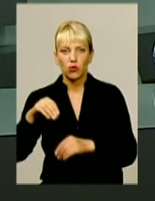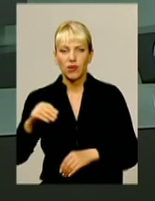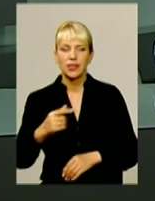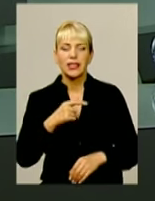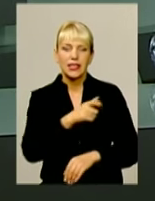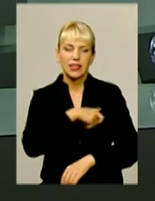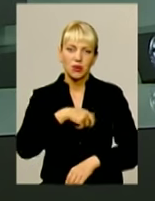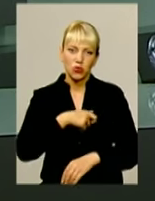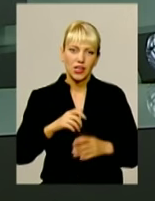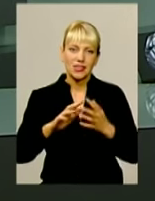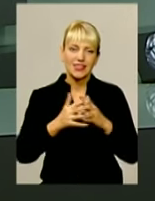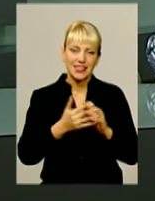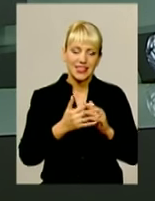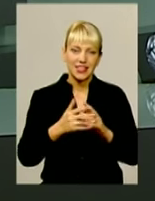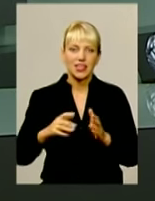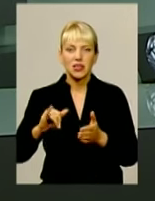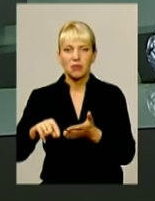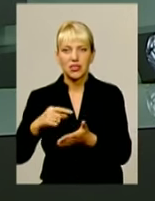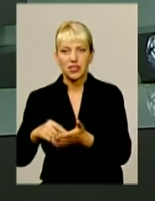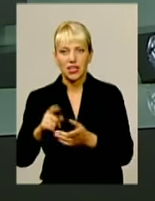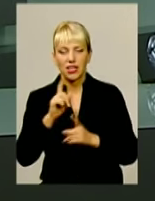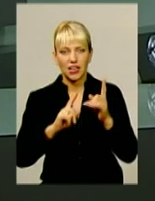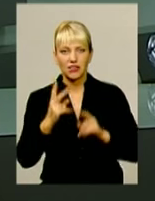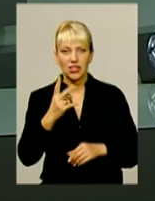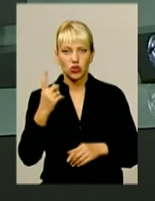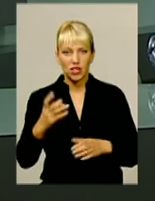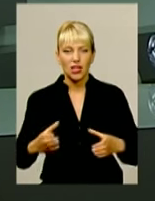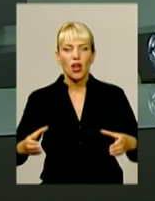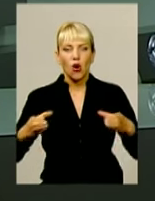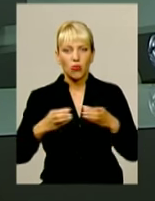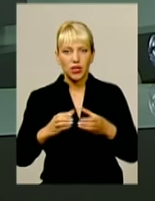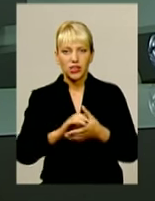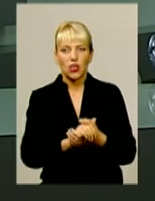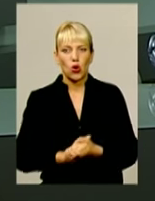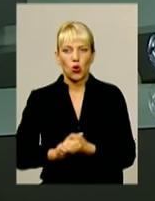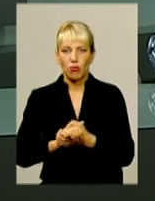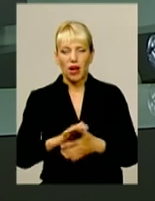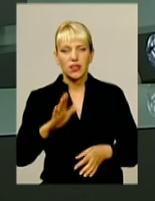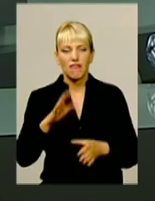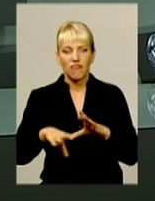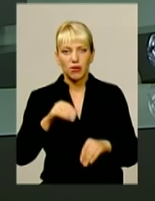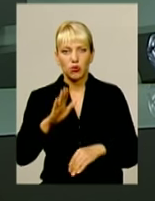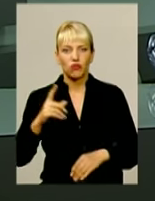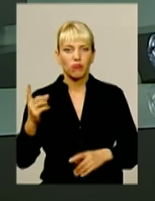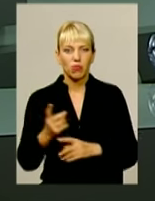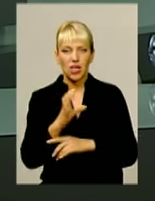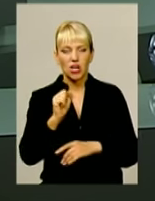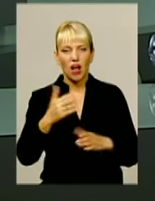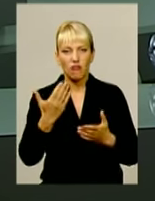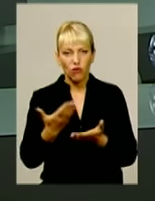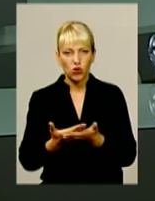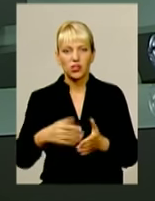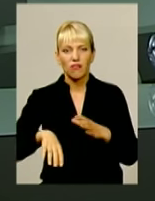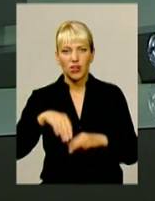селищних та міських рад. У 21-й об'єднаній громаді Хмельницької області вибори відбудуться вперше. А от вибори в об